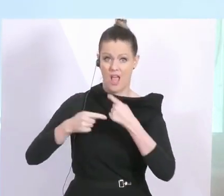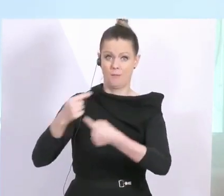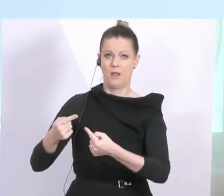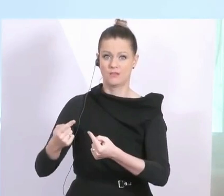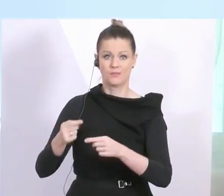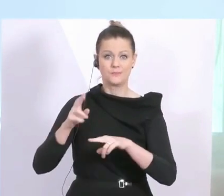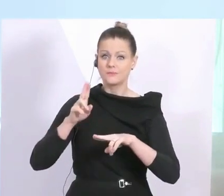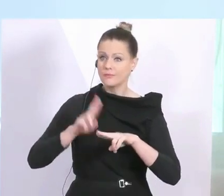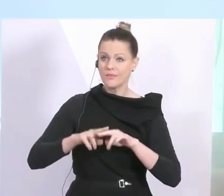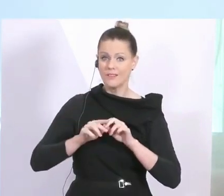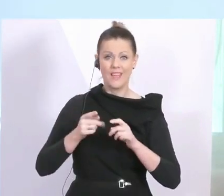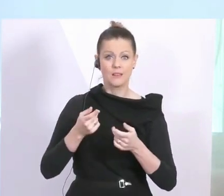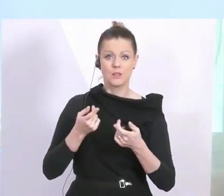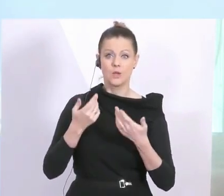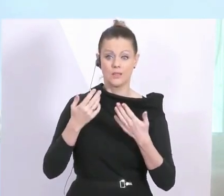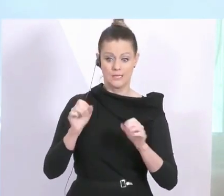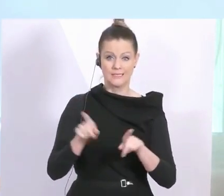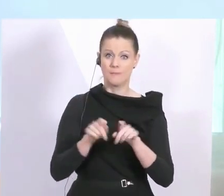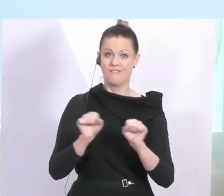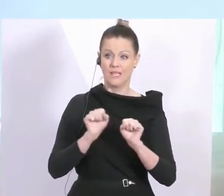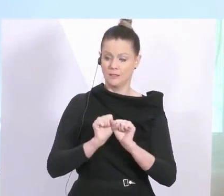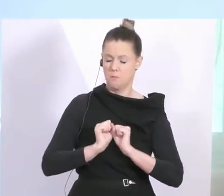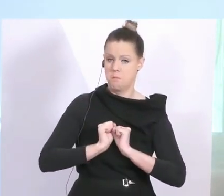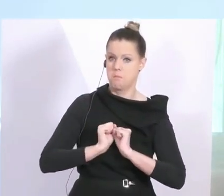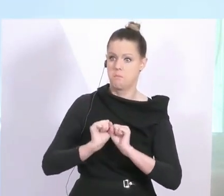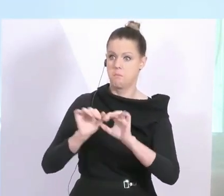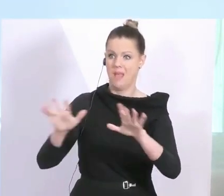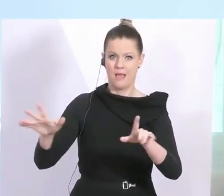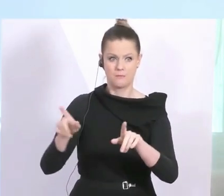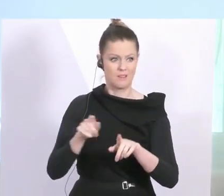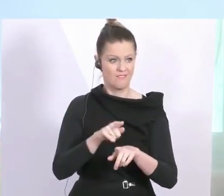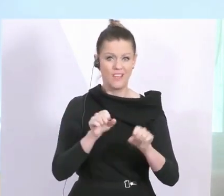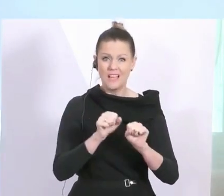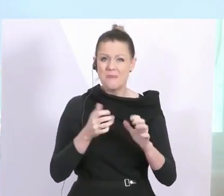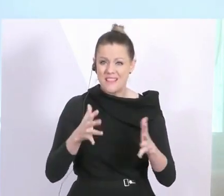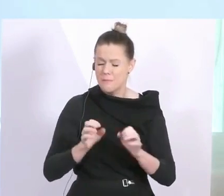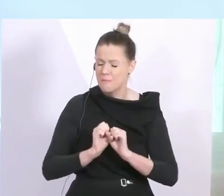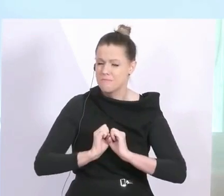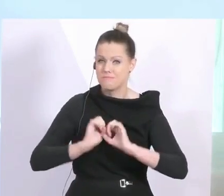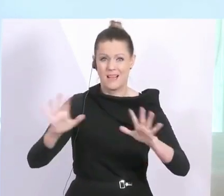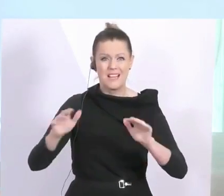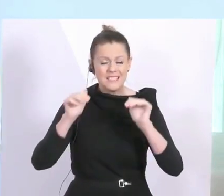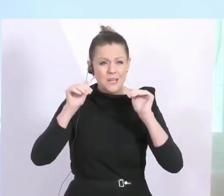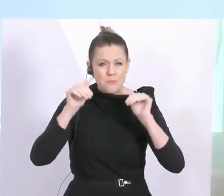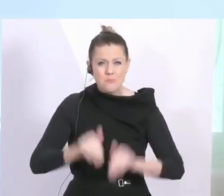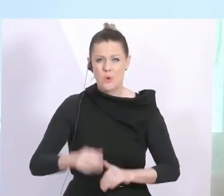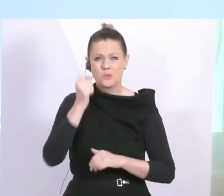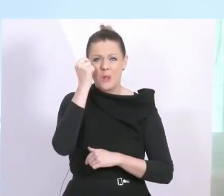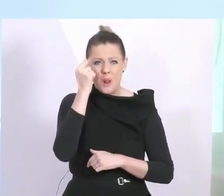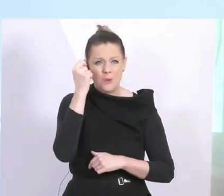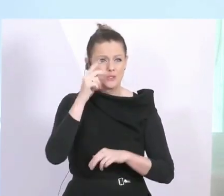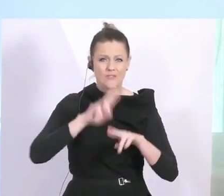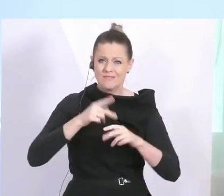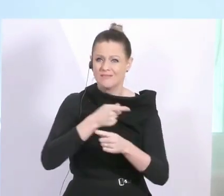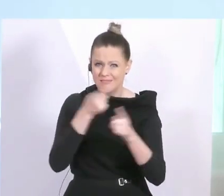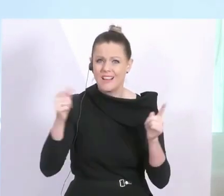wäre ja die Ausbreitungsgeschwindigkeit nicht so dramatisch höher wie bei anderen Infektionskrankheiten. Das muss einem doch einleuchten, auch wenn man kein Experte